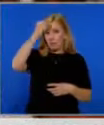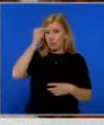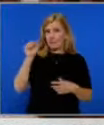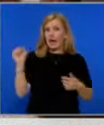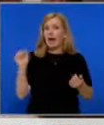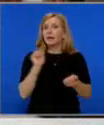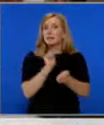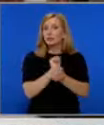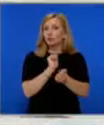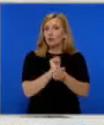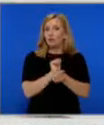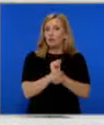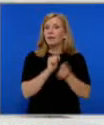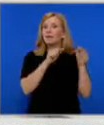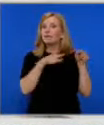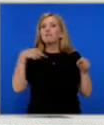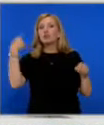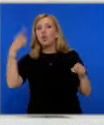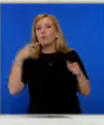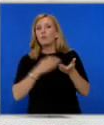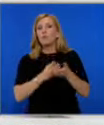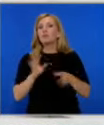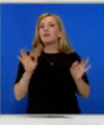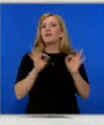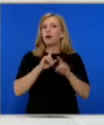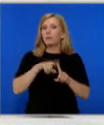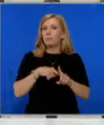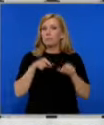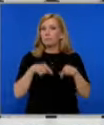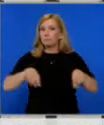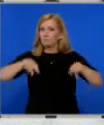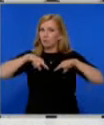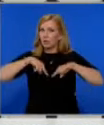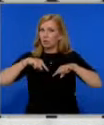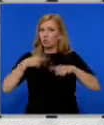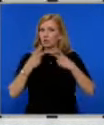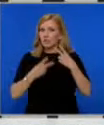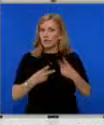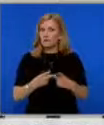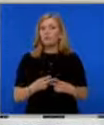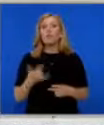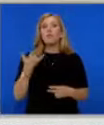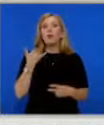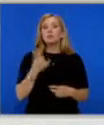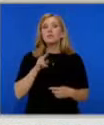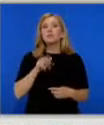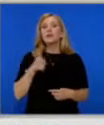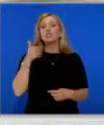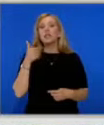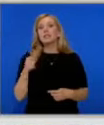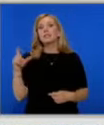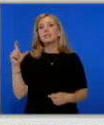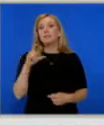контр-терористичното звено на лондонската полиция през февруари. Делото им ще се гледа пред съд в Уестминстър на 26